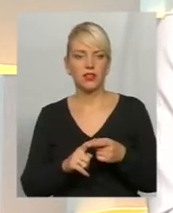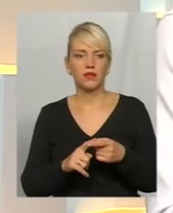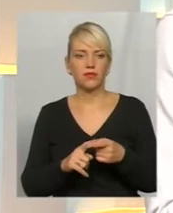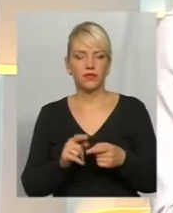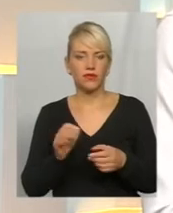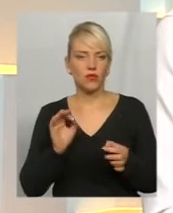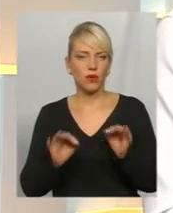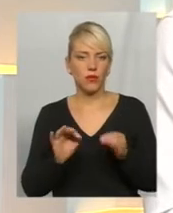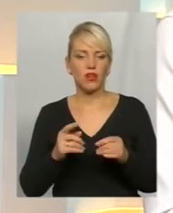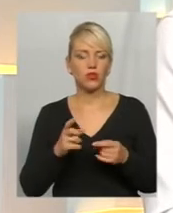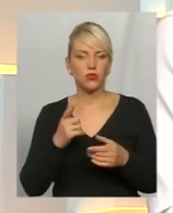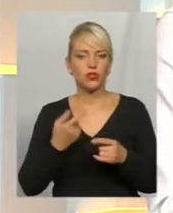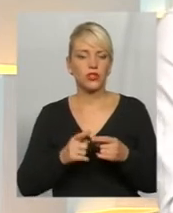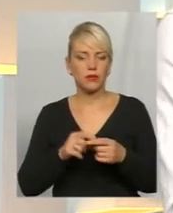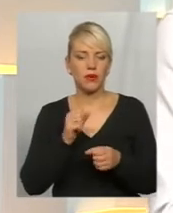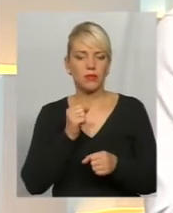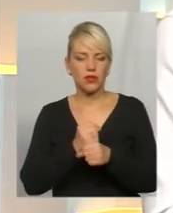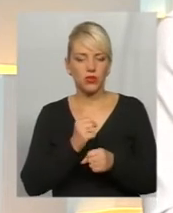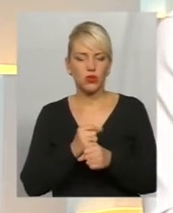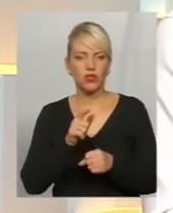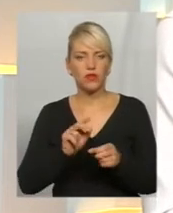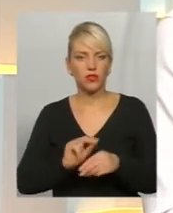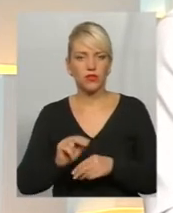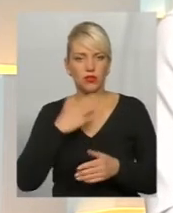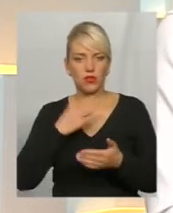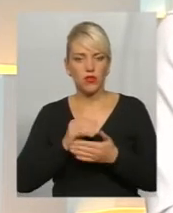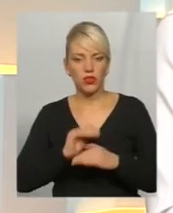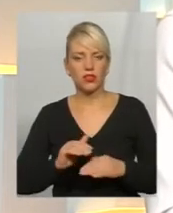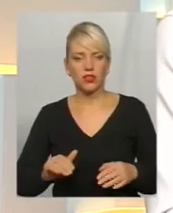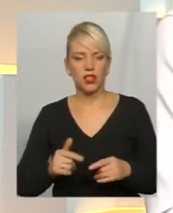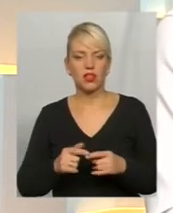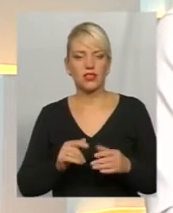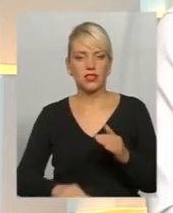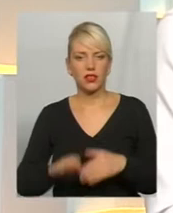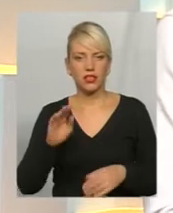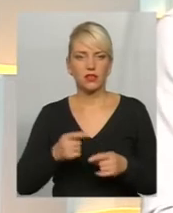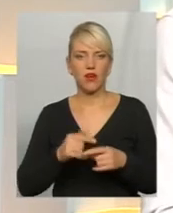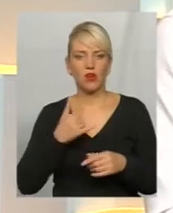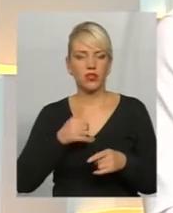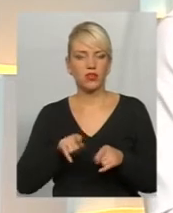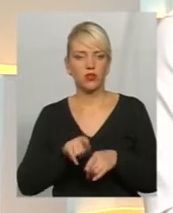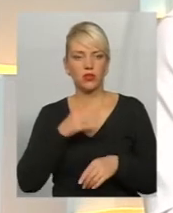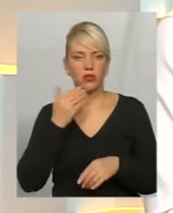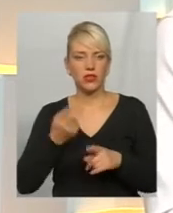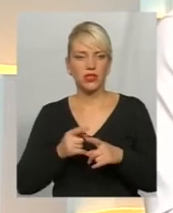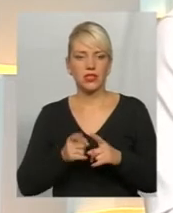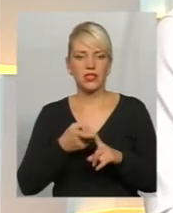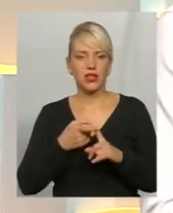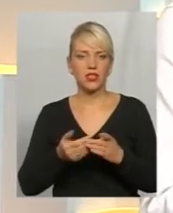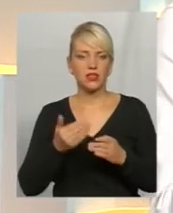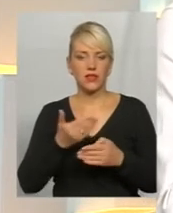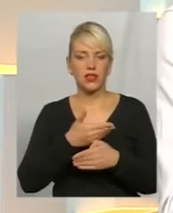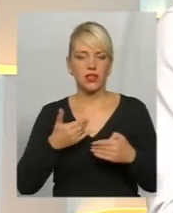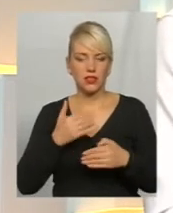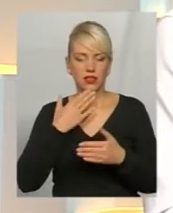тому що вони давно з цим працюють і це виходиться в дітей самого дитинства. А в нас, на жаль, сьогодні такого немає. Але це залежить лише від нас, від нашої роботи,